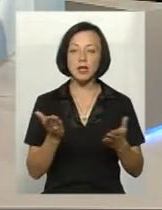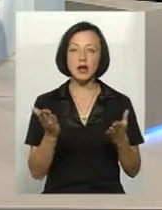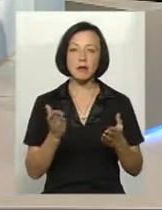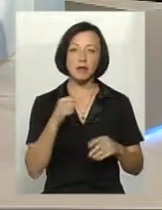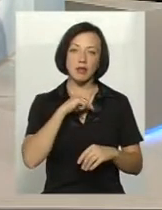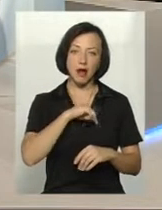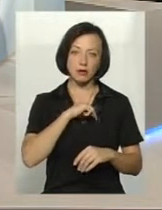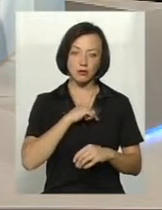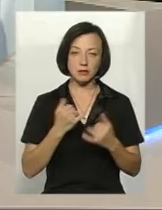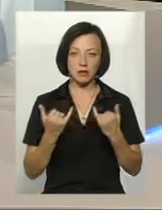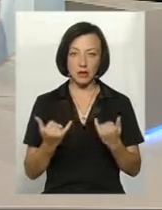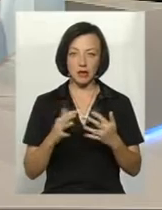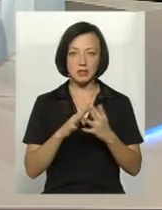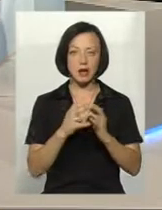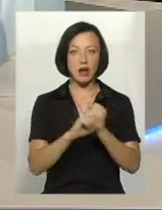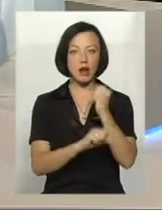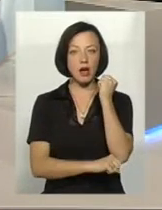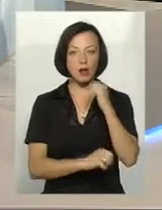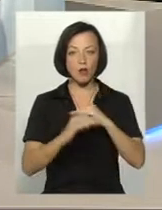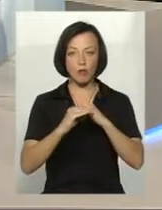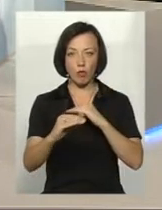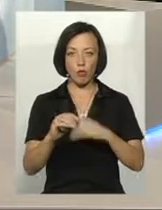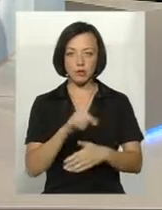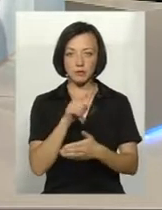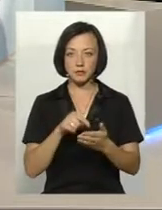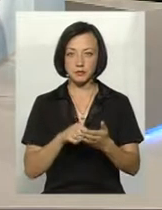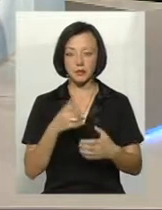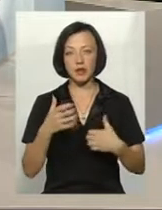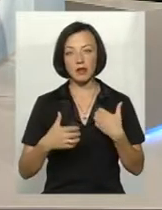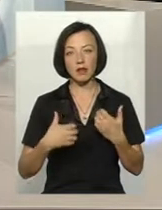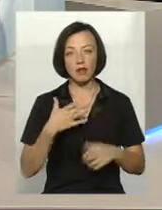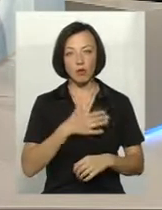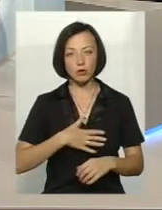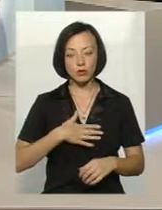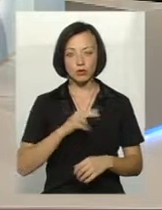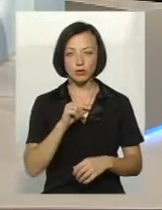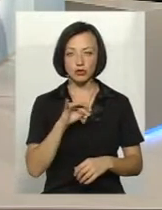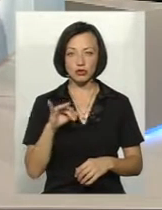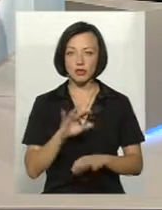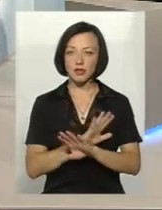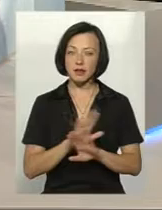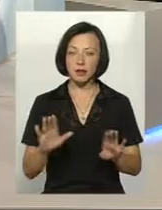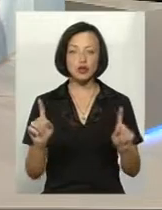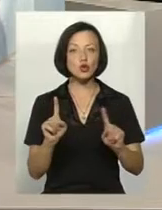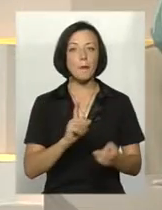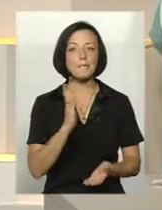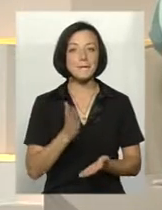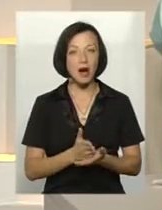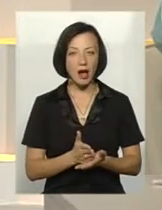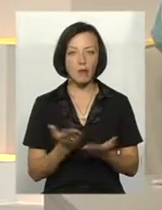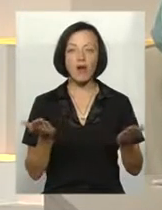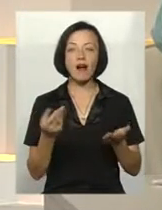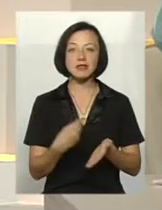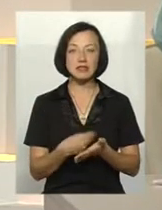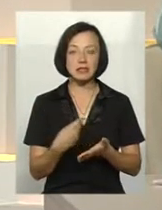настроєм зараз аграрії в полі? Тривожно чи ні? Що маємо? Які ціни?